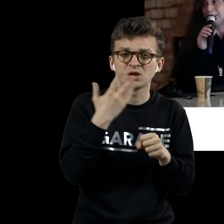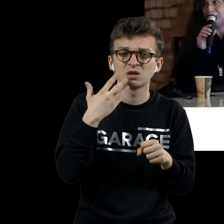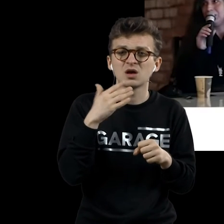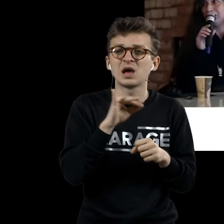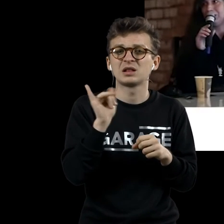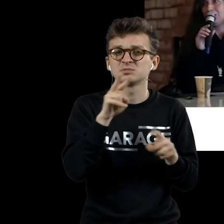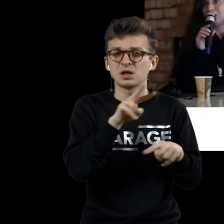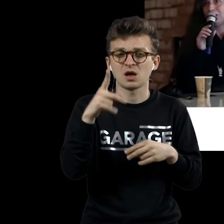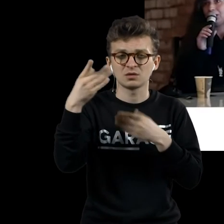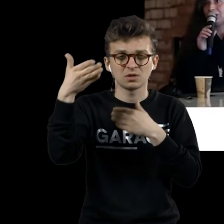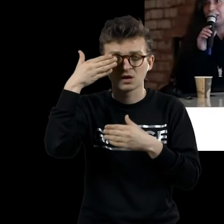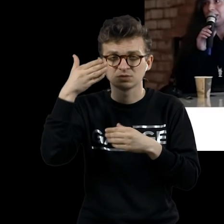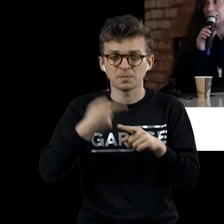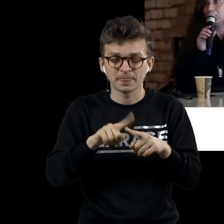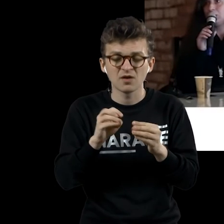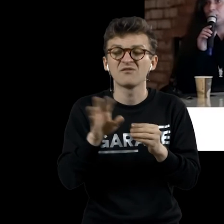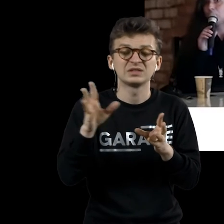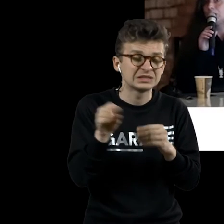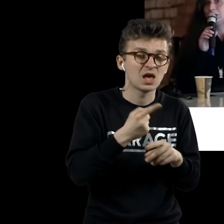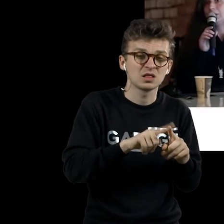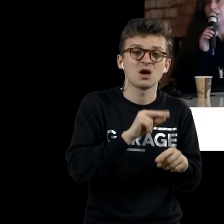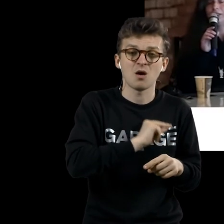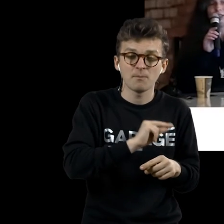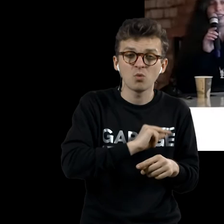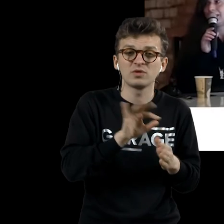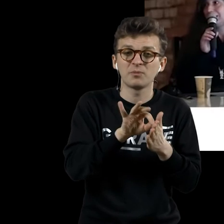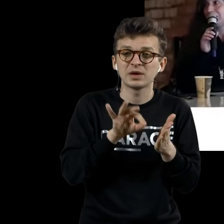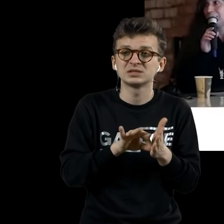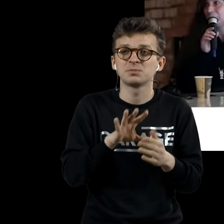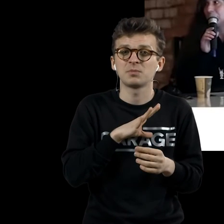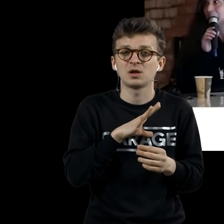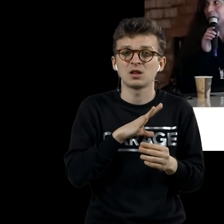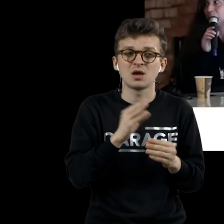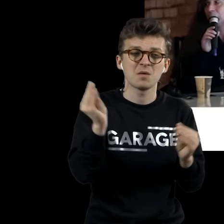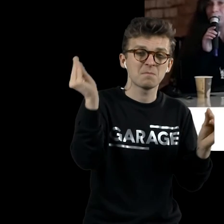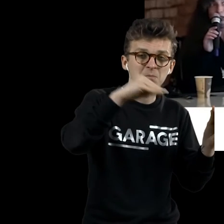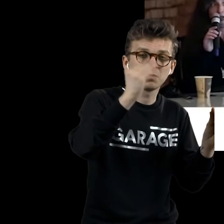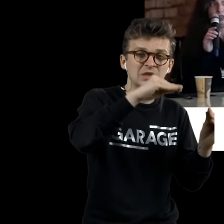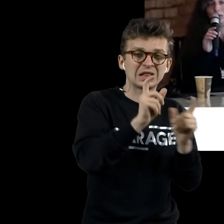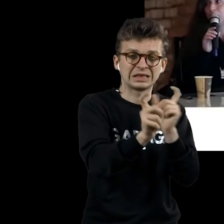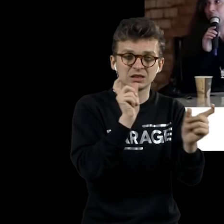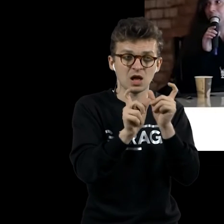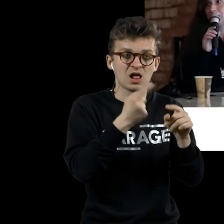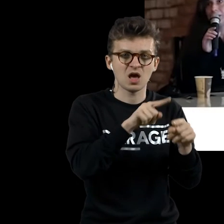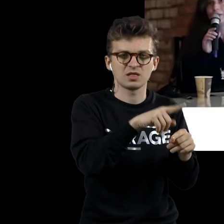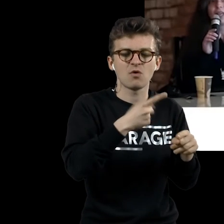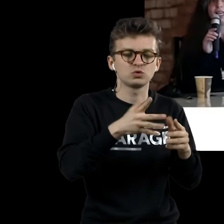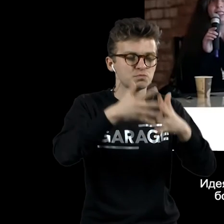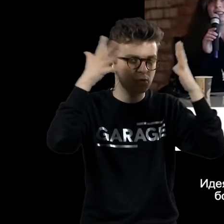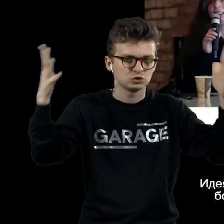смотрения одним глазом в течение часа. Все эти работы, в сущности, были деталями и какой-то разработкой вот этого самого «Большого